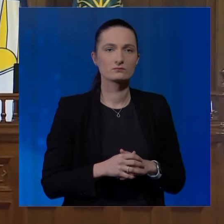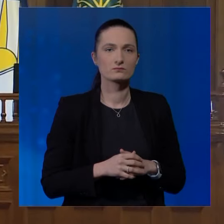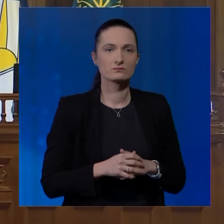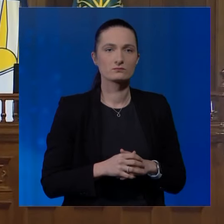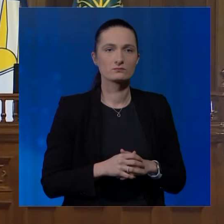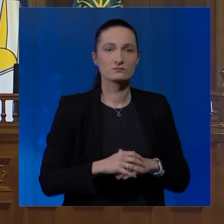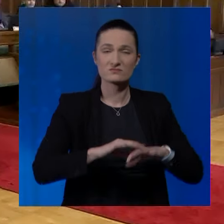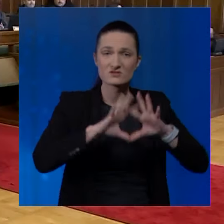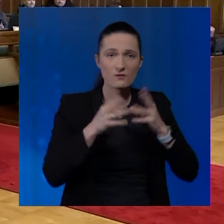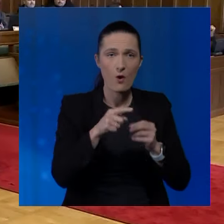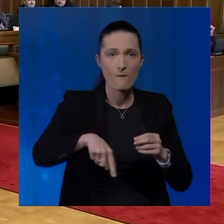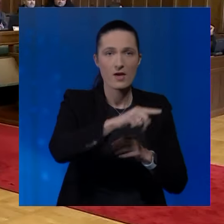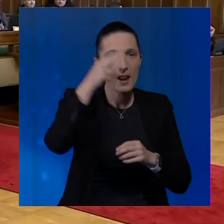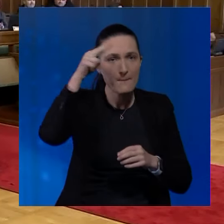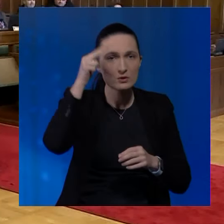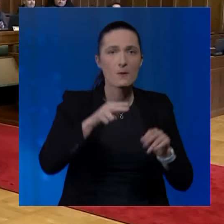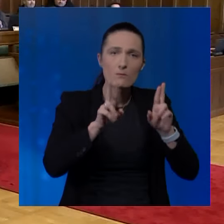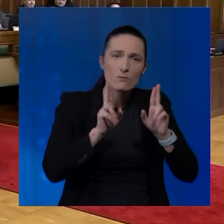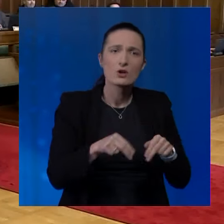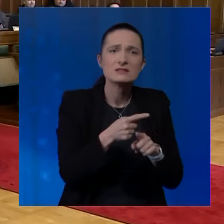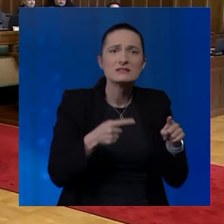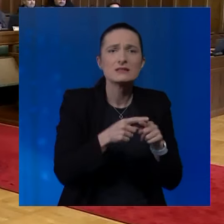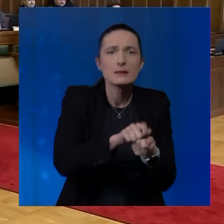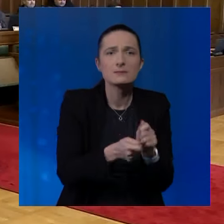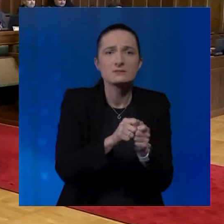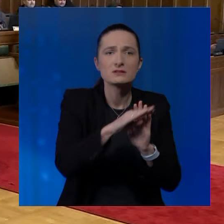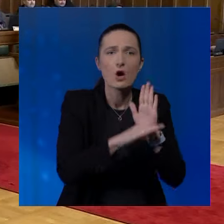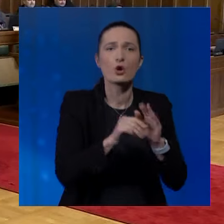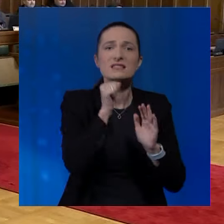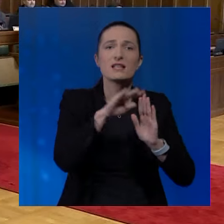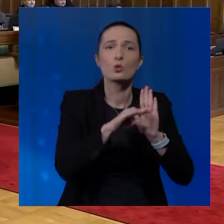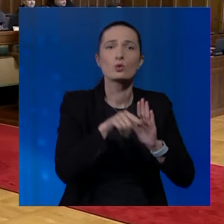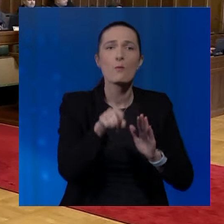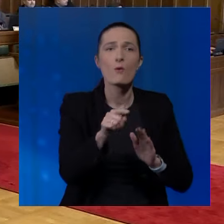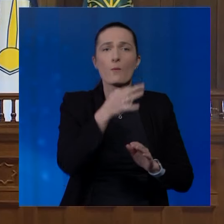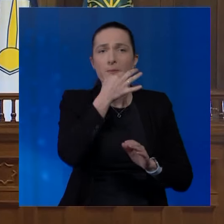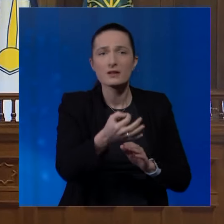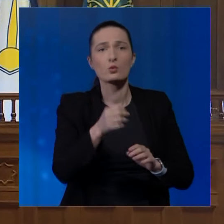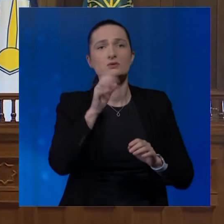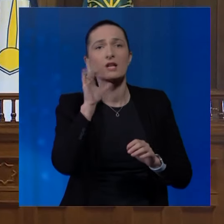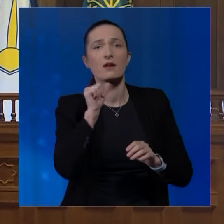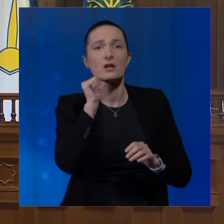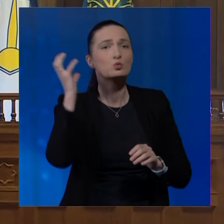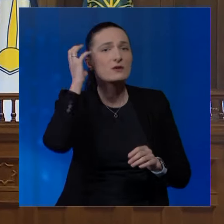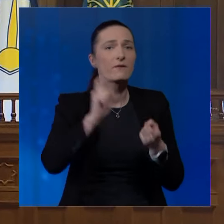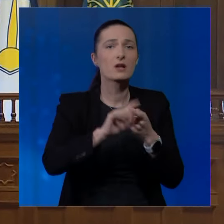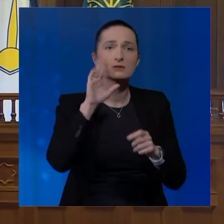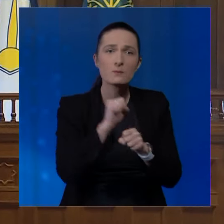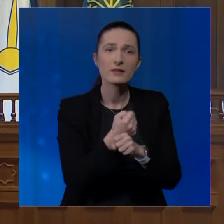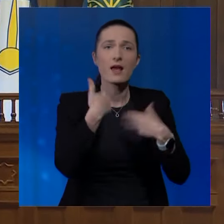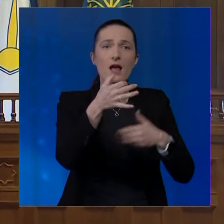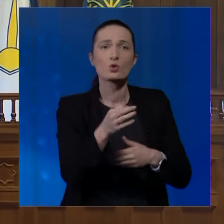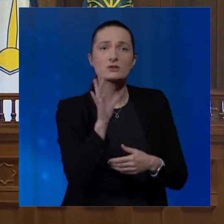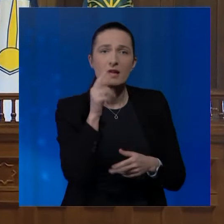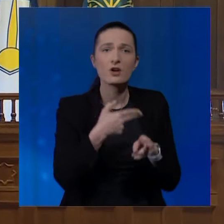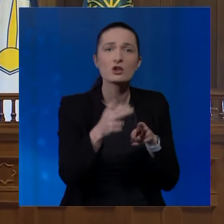A ove nepoznanice mogle bi se s itnim izmjenama zakona i statuta, a po kitanju Sarajeva i Ustava Federacije te kantona Sarajevo, riješiti